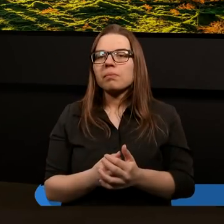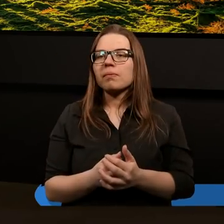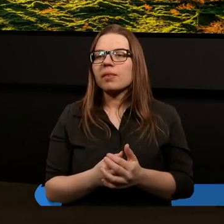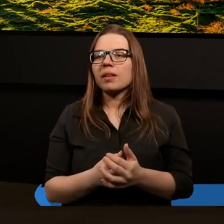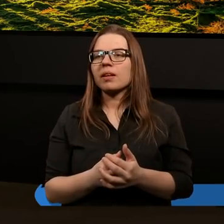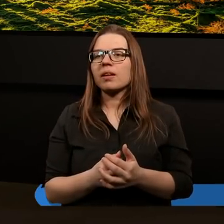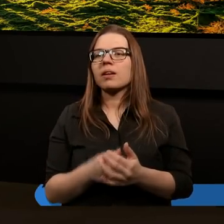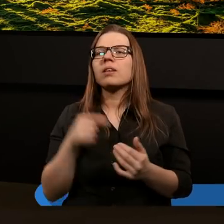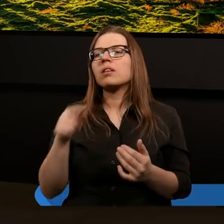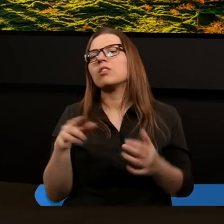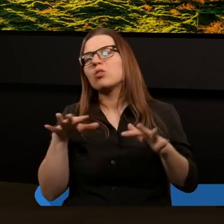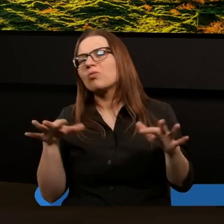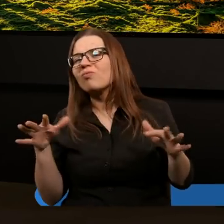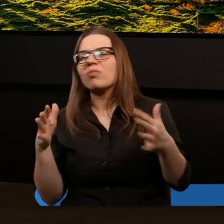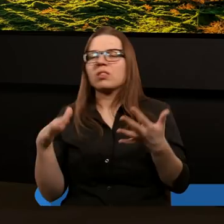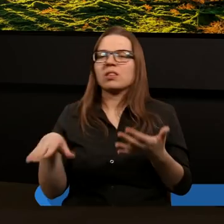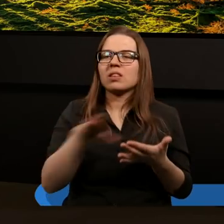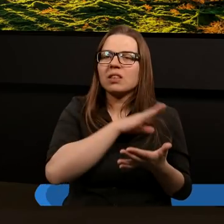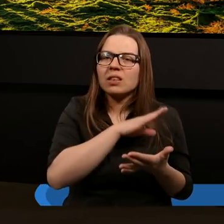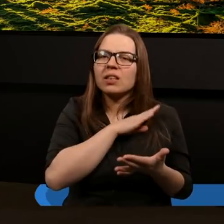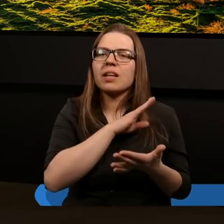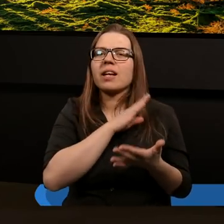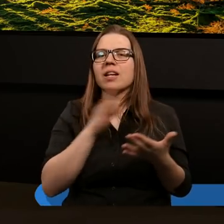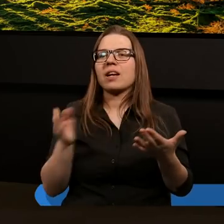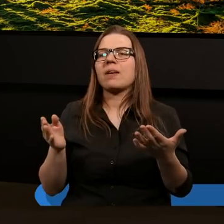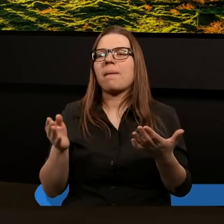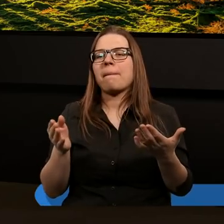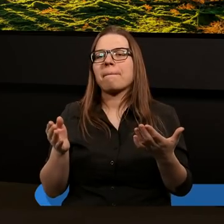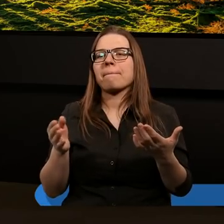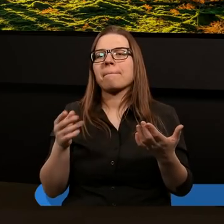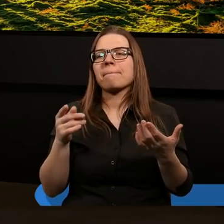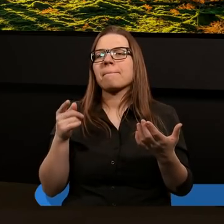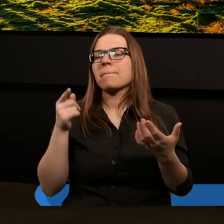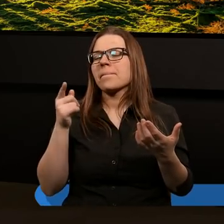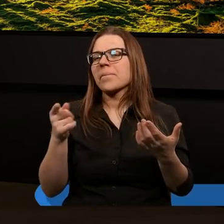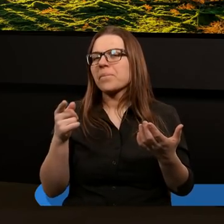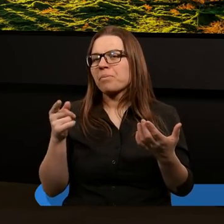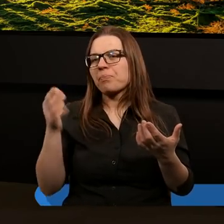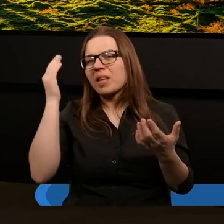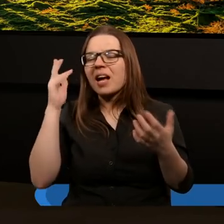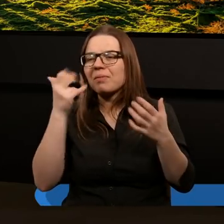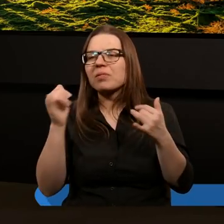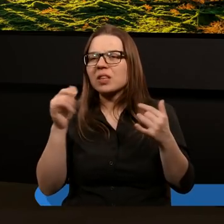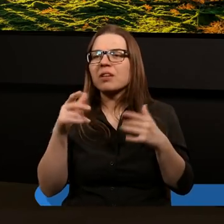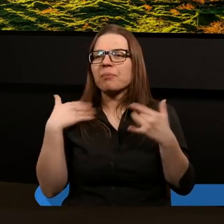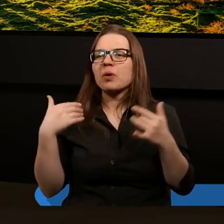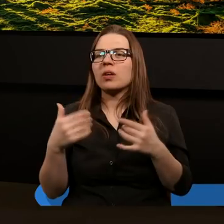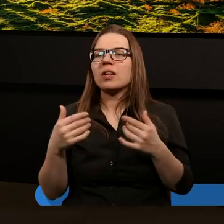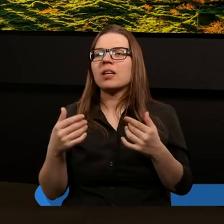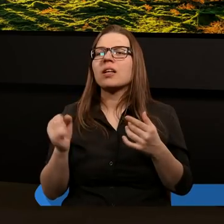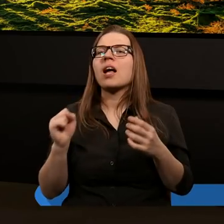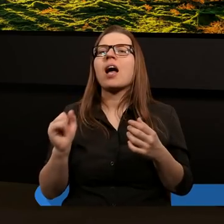I nieraz ginęli i śmiano się, szydzono, im przyczepiano czapy z emblematami szatana.